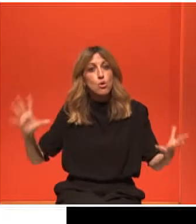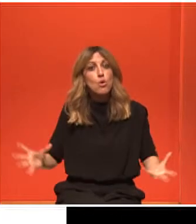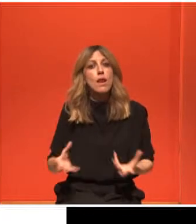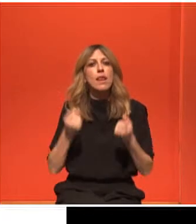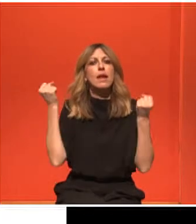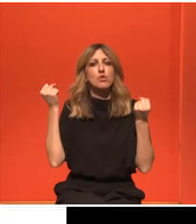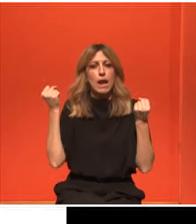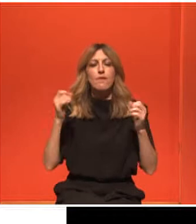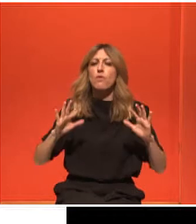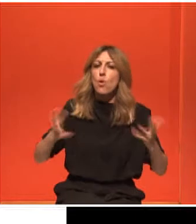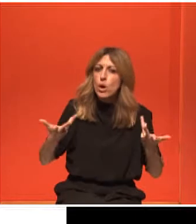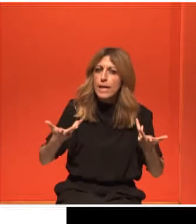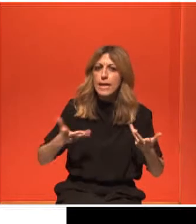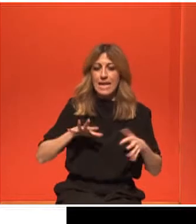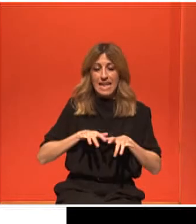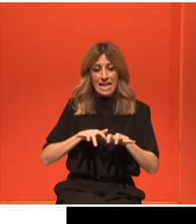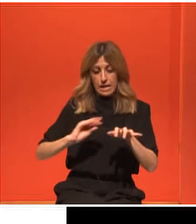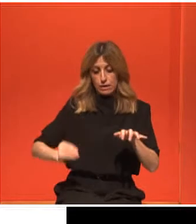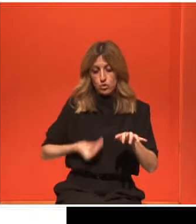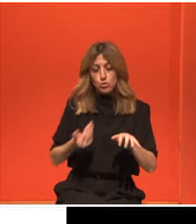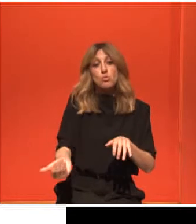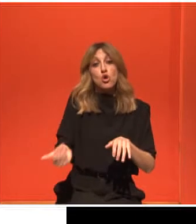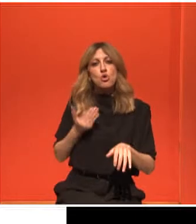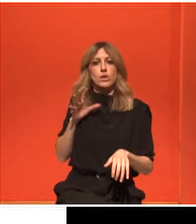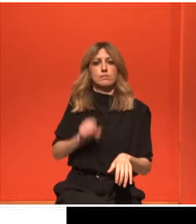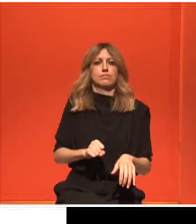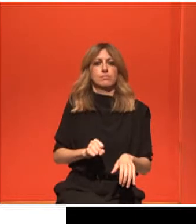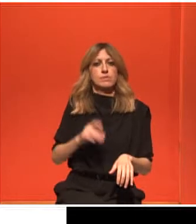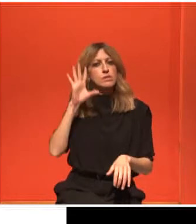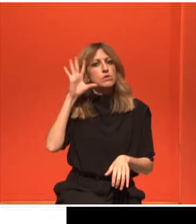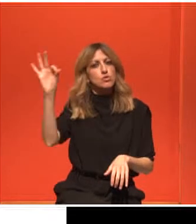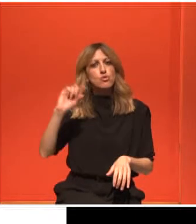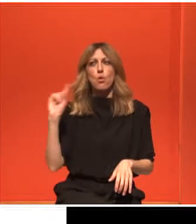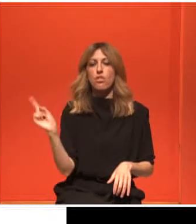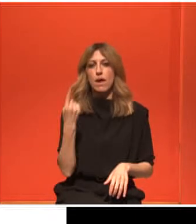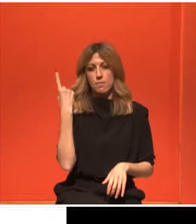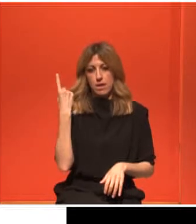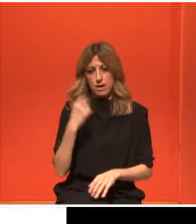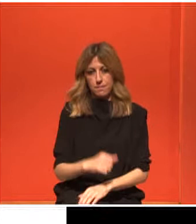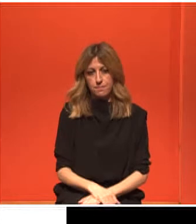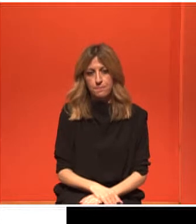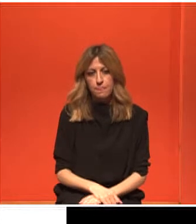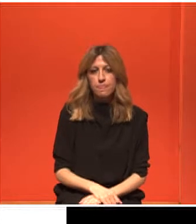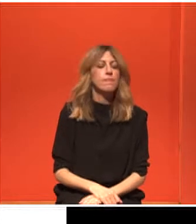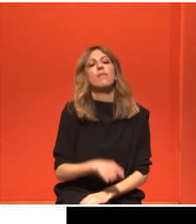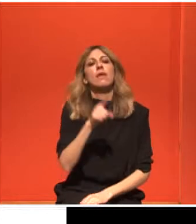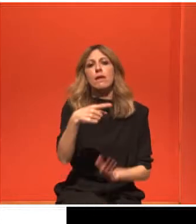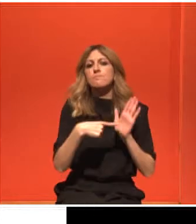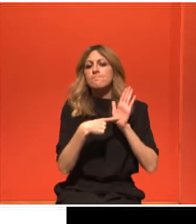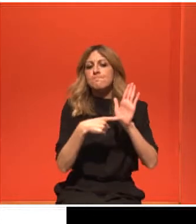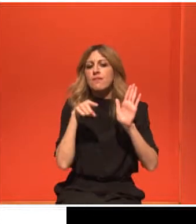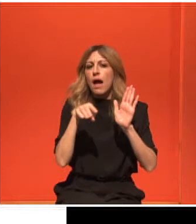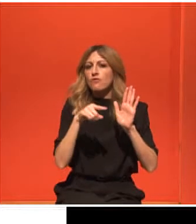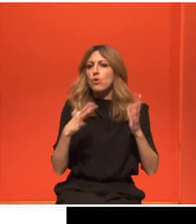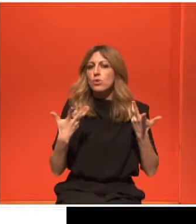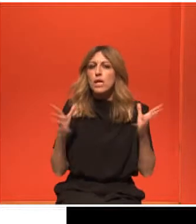διαγνώσουμε εγκαίρος τη νόσο, για να γίνουμε καλά από αυτή τη νόσο. Μια διαφάνεια μόνο για την ανατομία του μαστού, να θυμίσουμε ότι